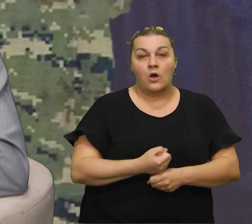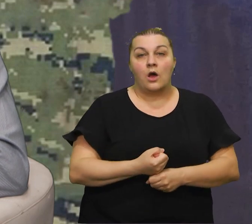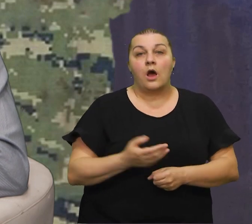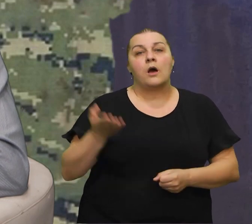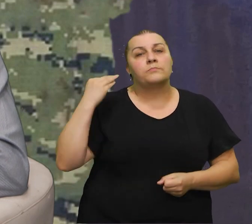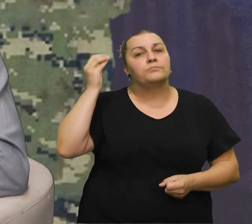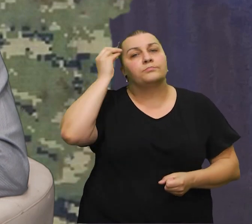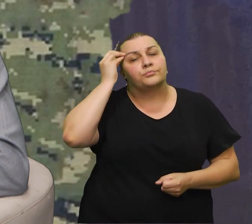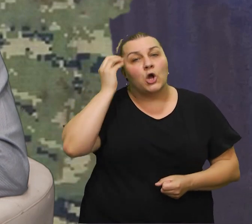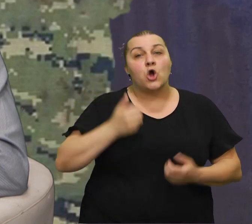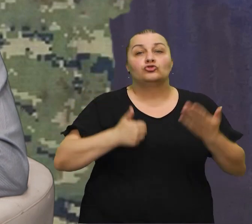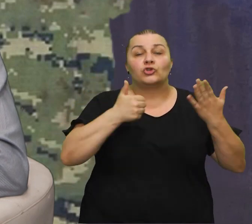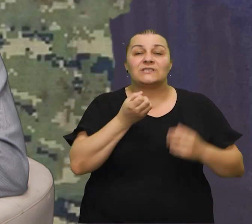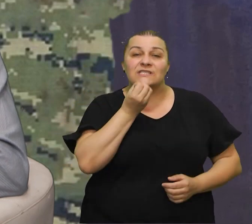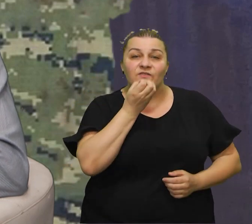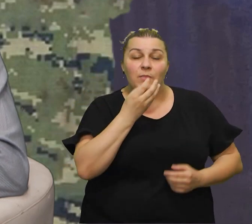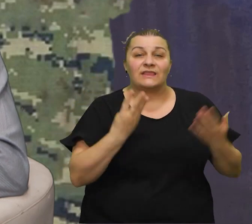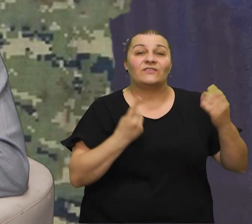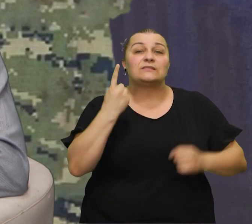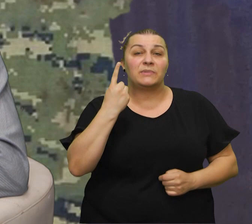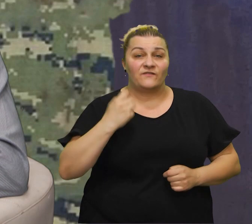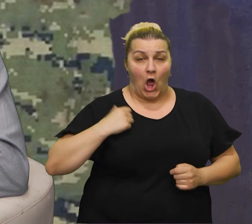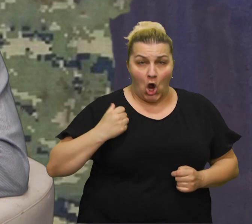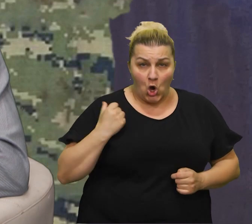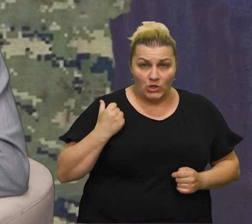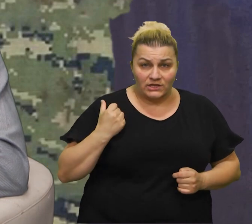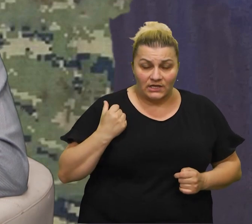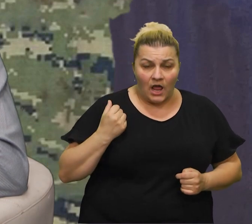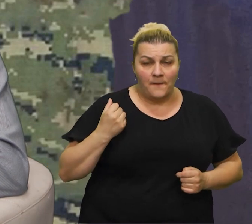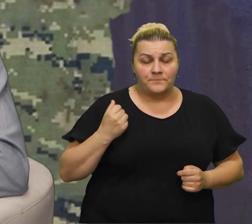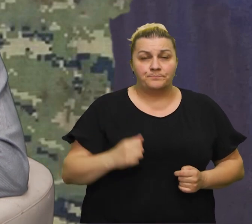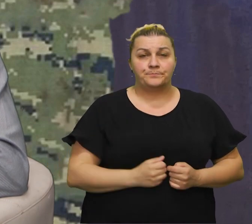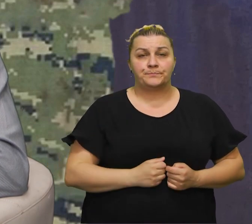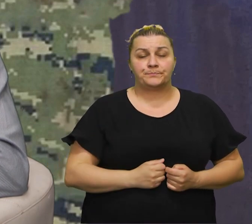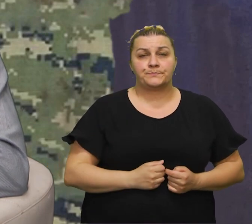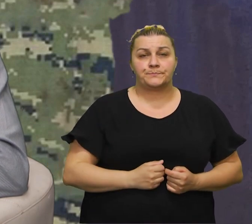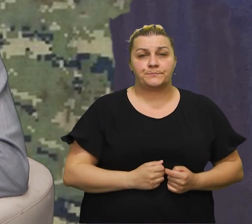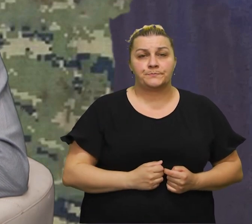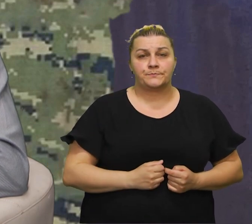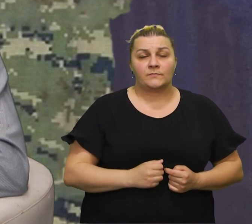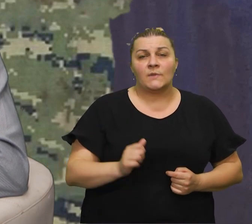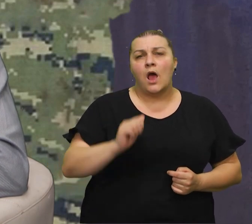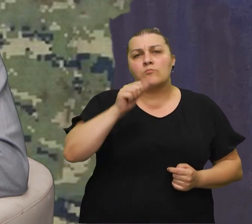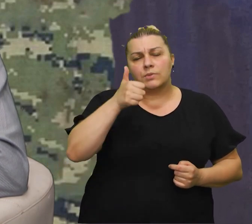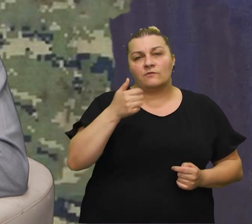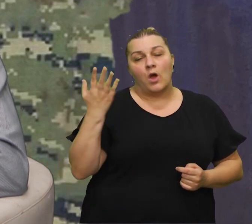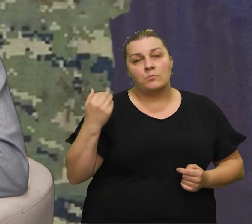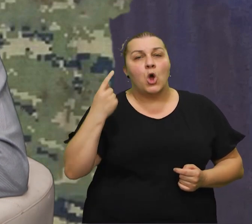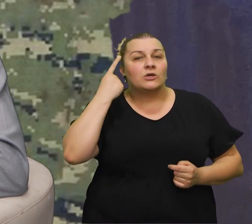tog 6. svibnja 1991. godine, no prije toga ćemo se sjetiti